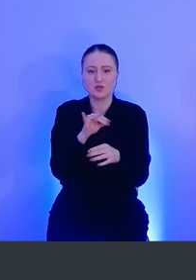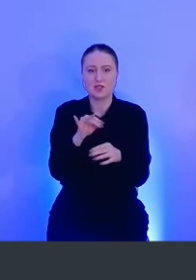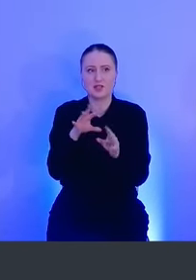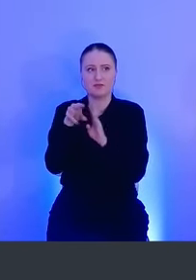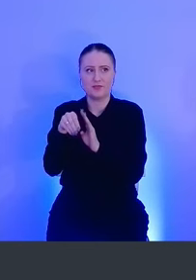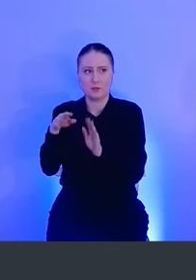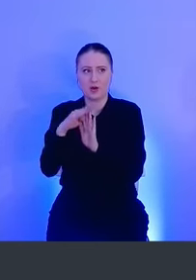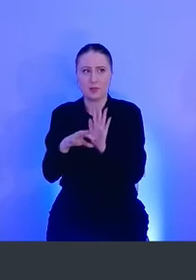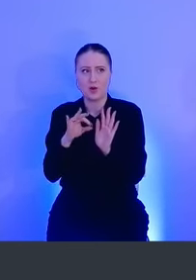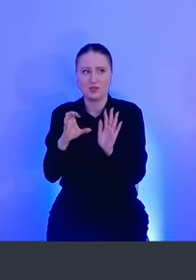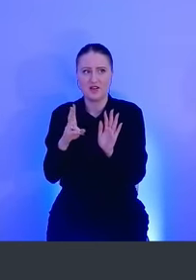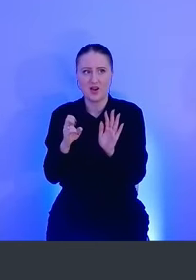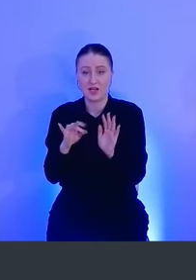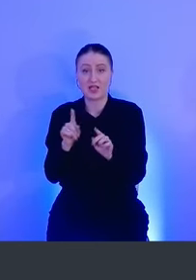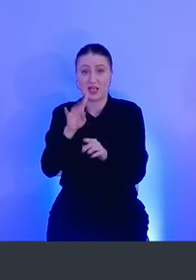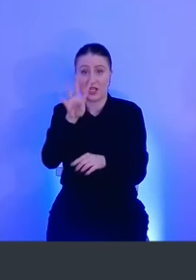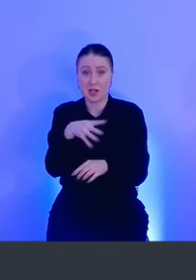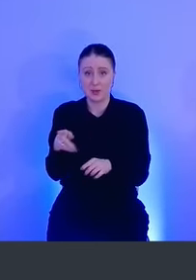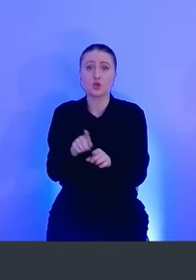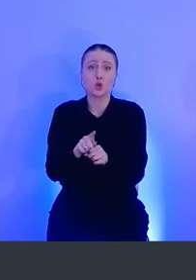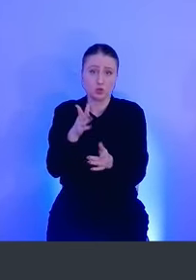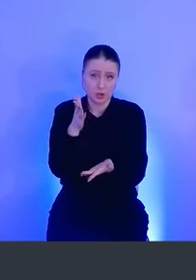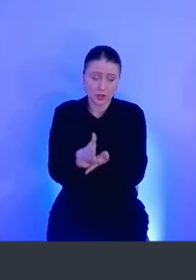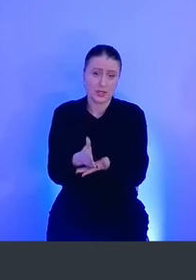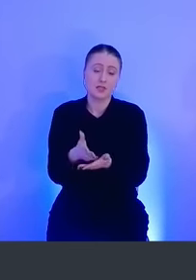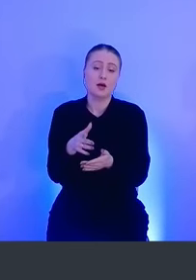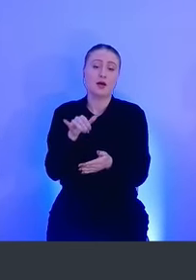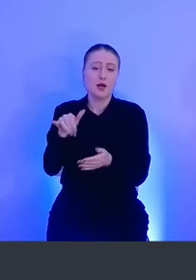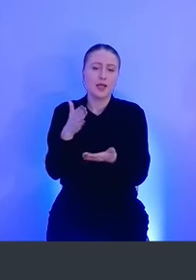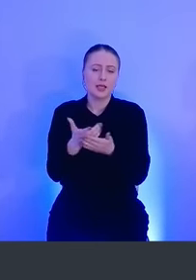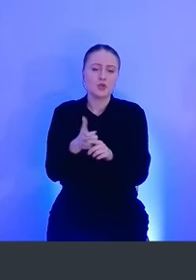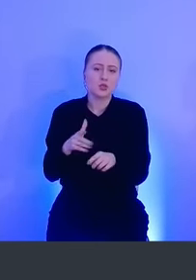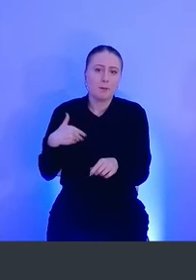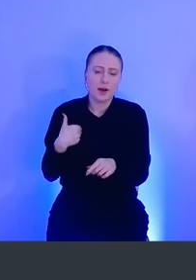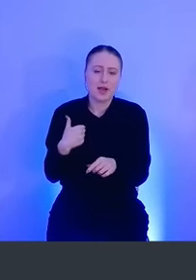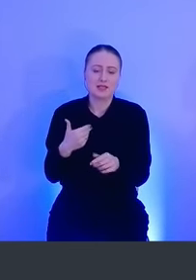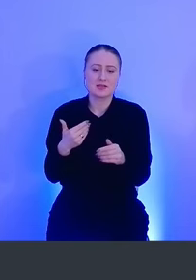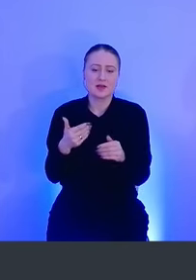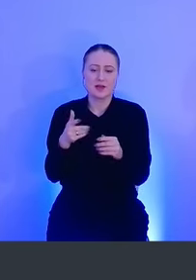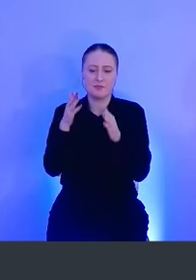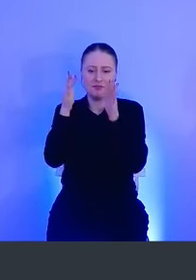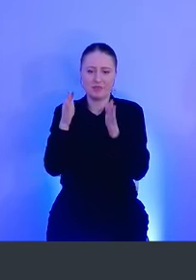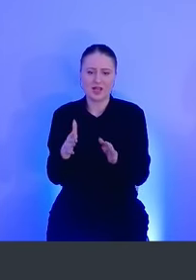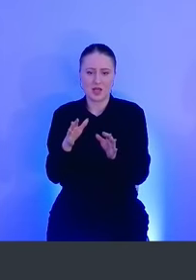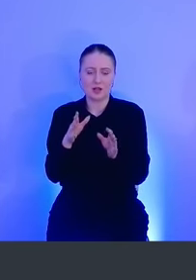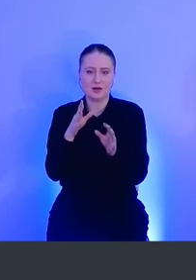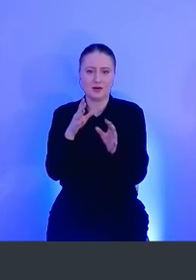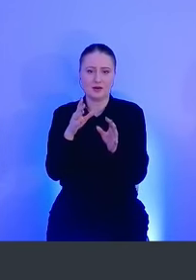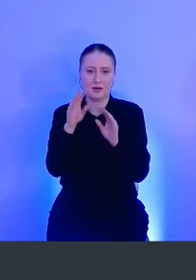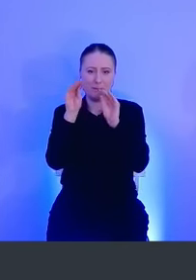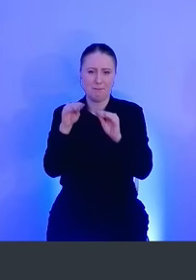Query. И такие таблицы, конечно же, тоже есть. У него есть очень полезная телеметрия. И в принципе она заменяет